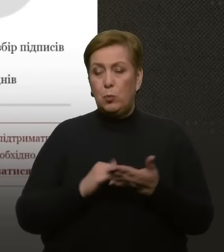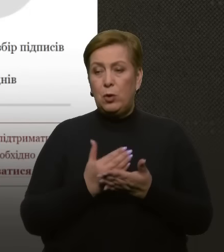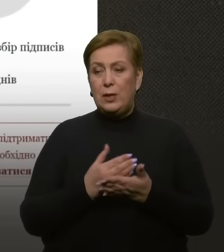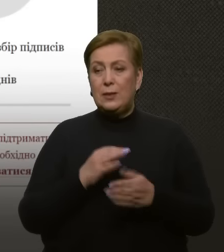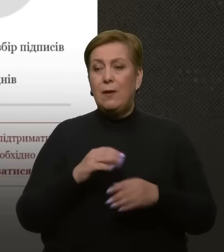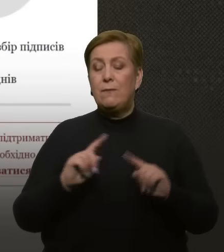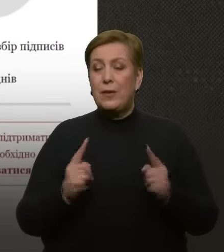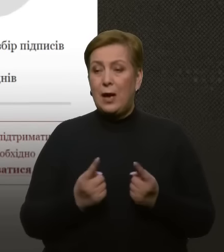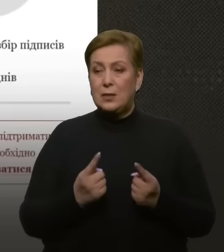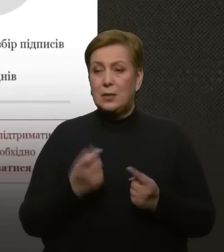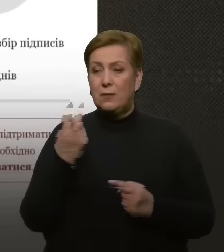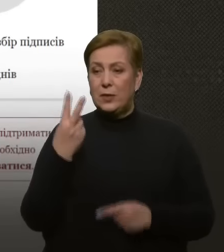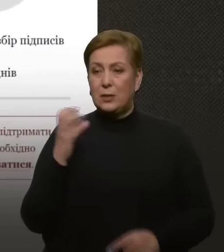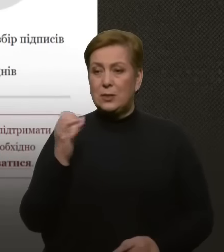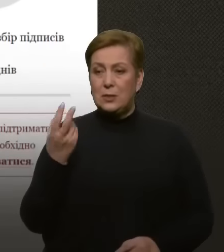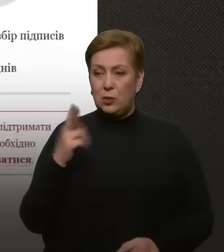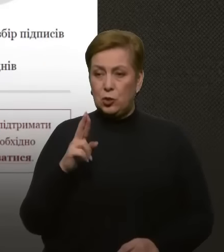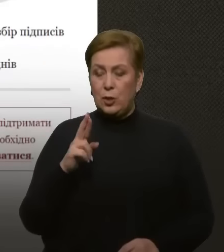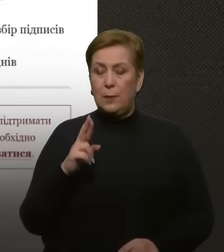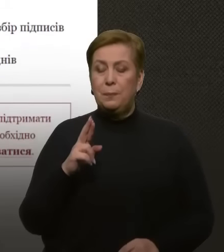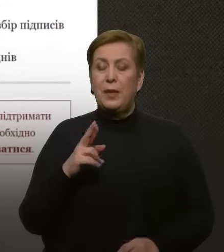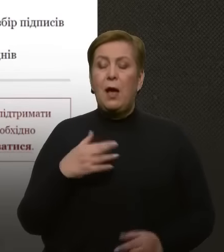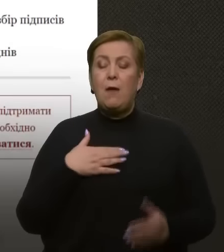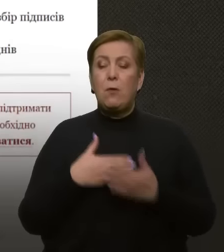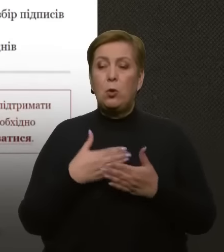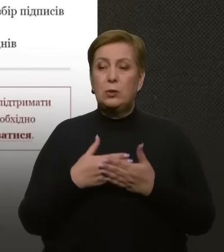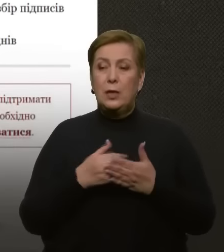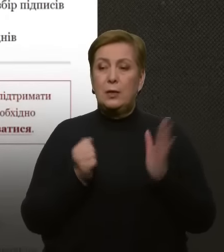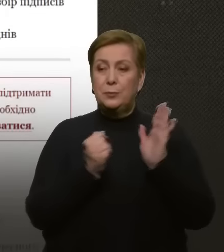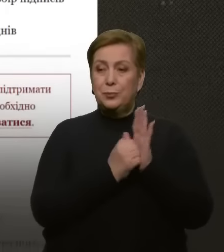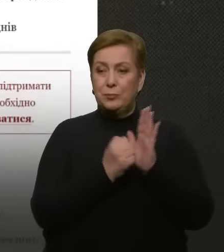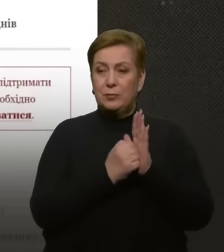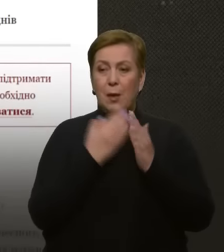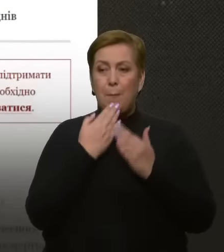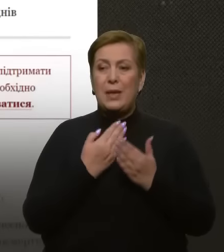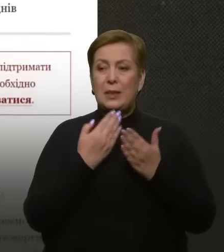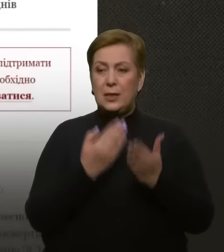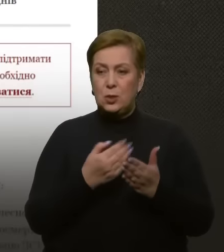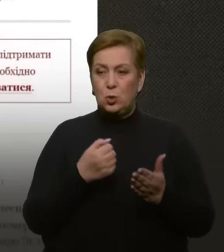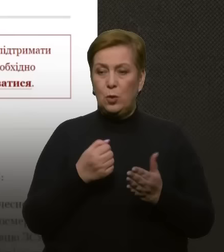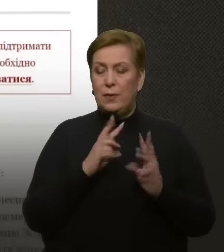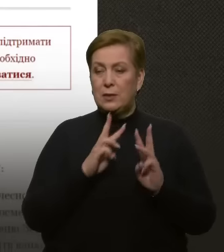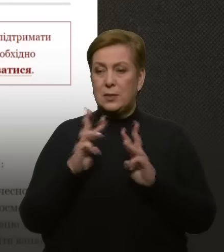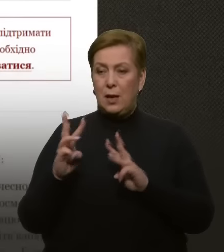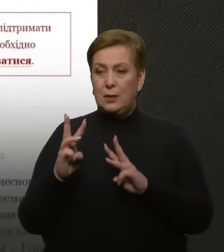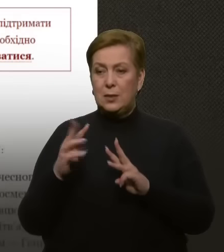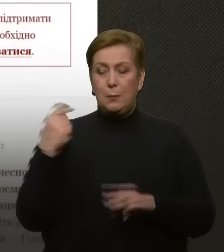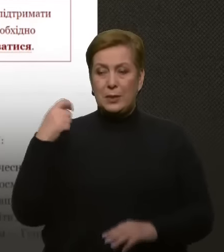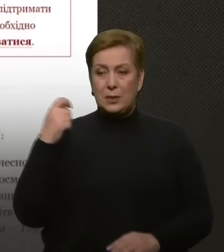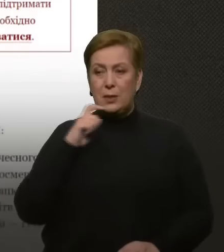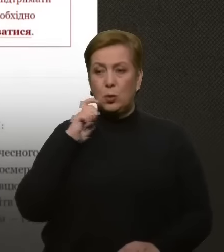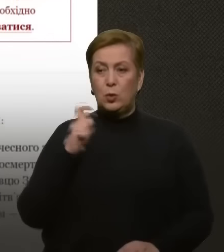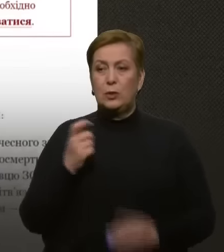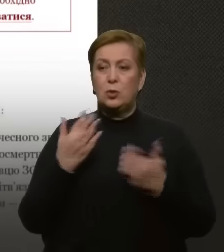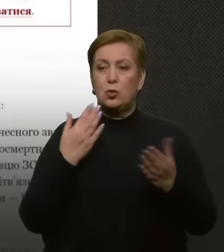січня українські правозахисники та волонтери розмістили петицію на сайті президента України щодо присвоєння Геннадія Афанасіву звання Герої